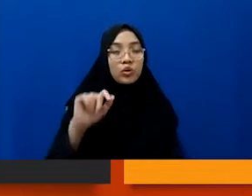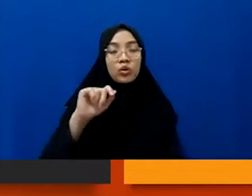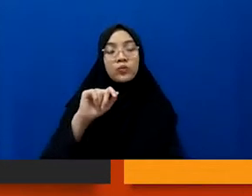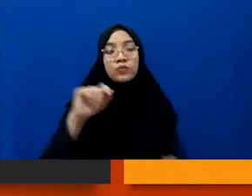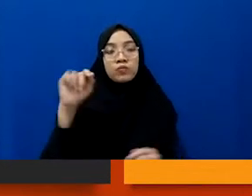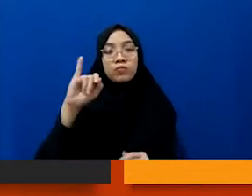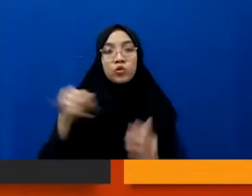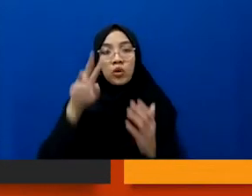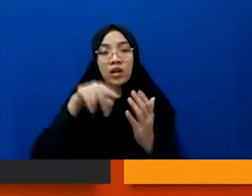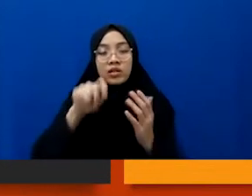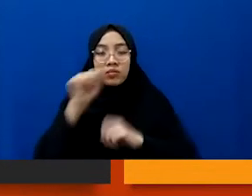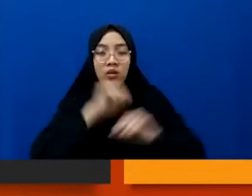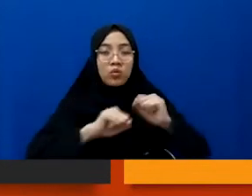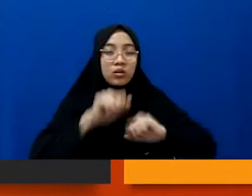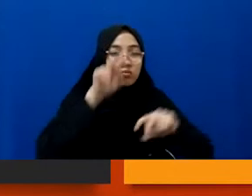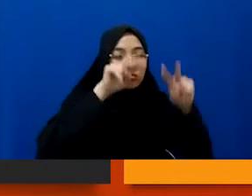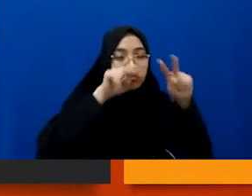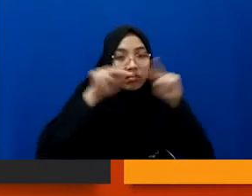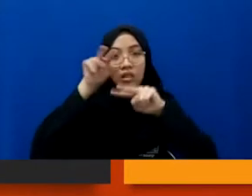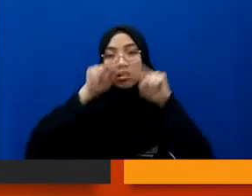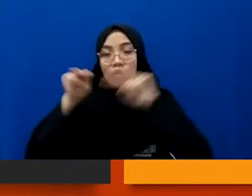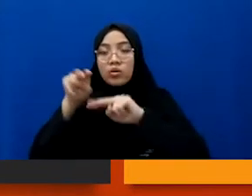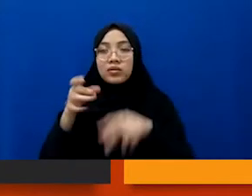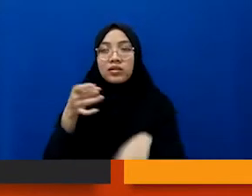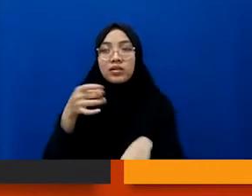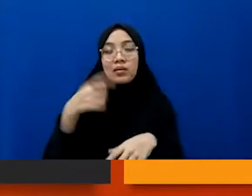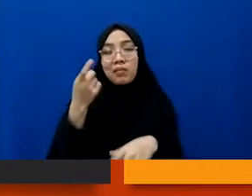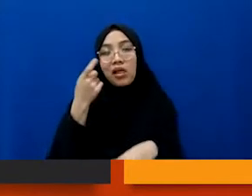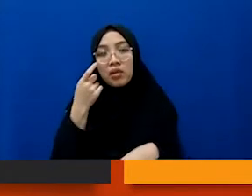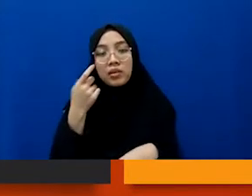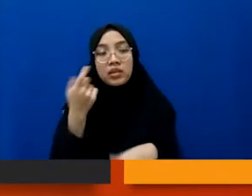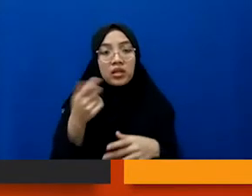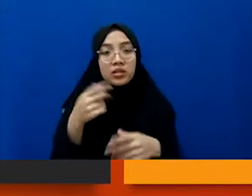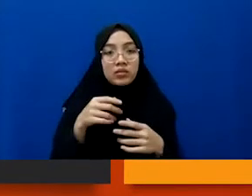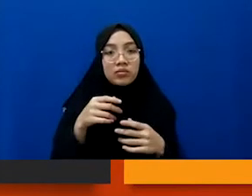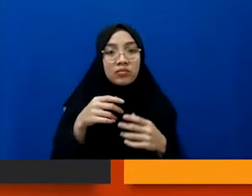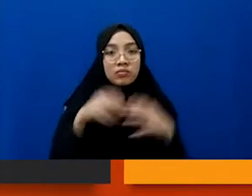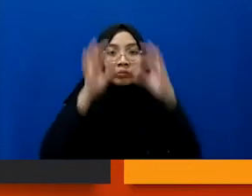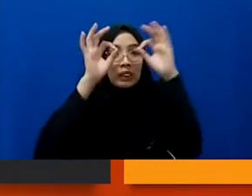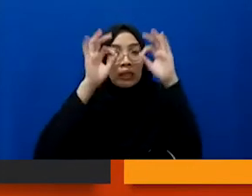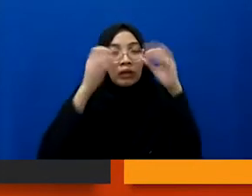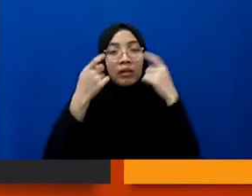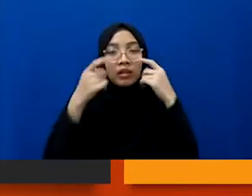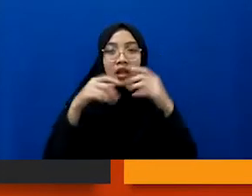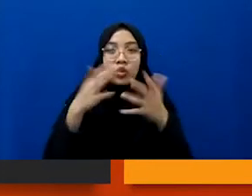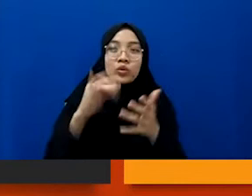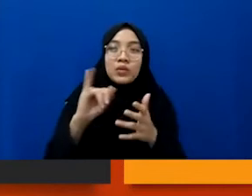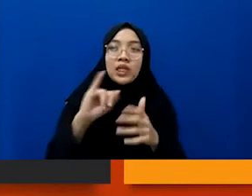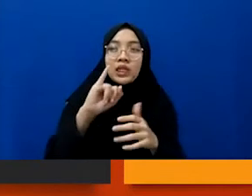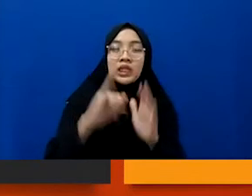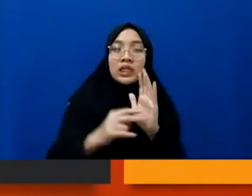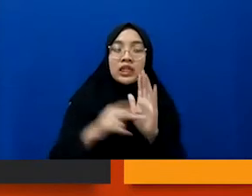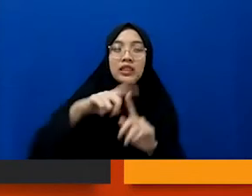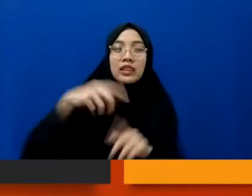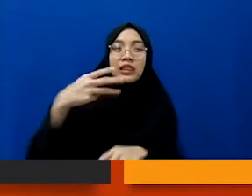pemantauan misalnya jadi kayak semacam mata-mata gitu kan biasanya kalau intel gitu kan intel